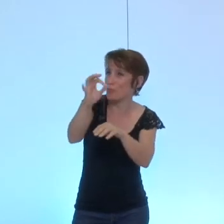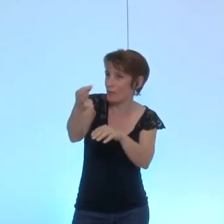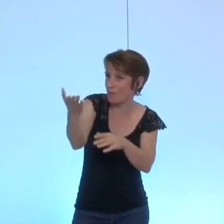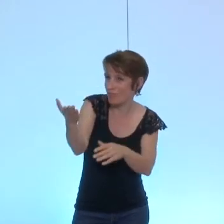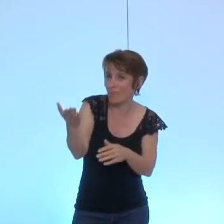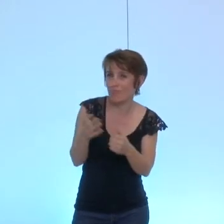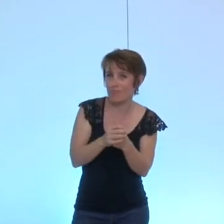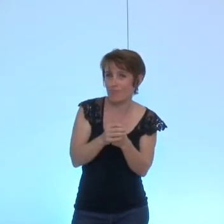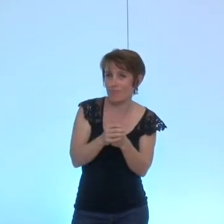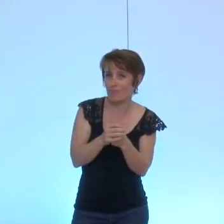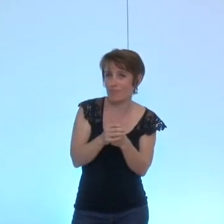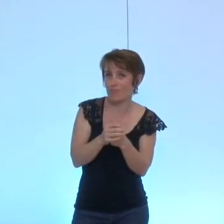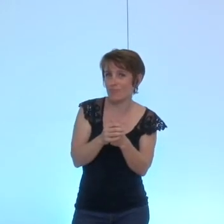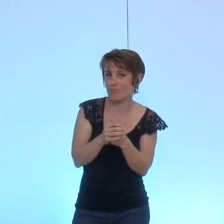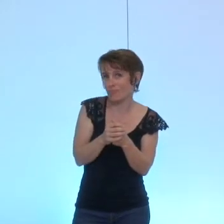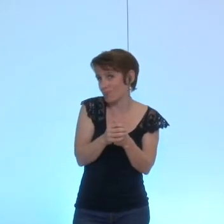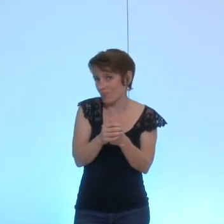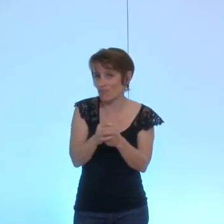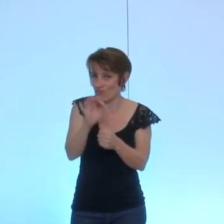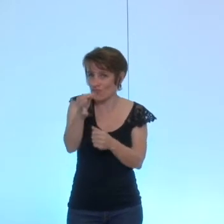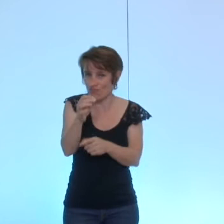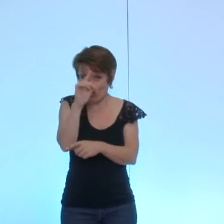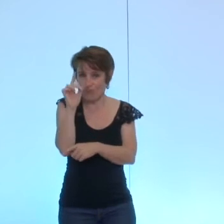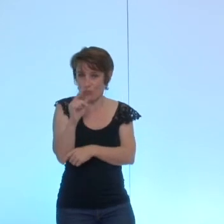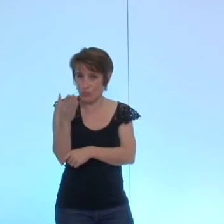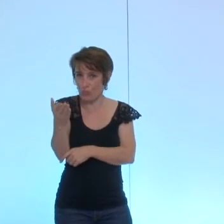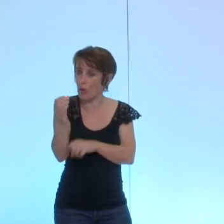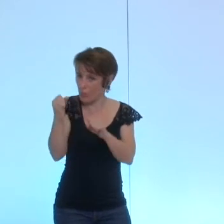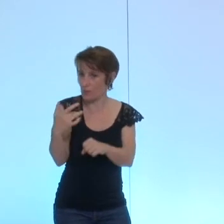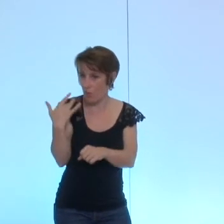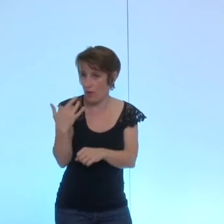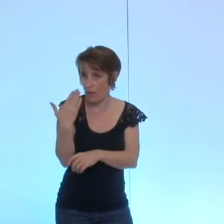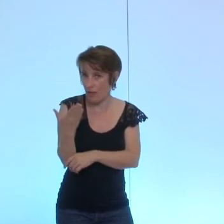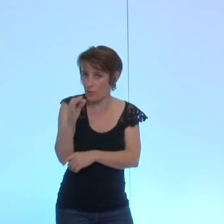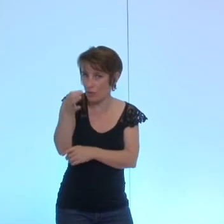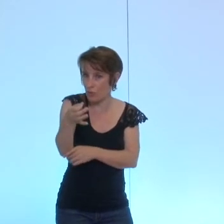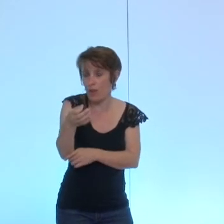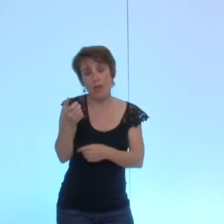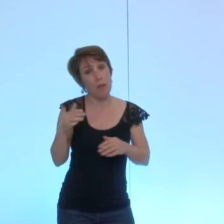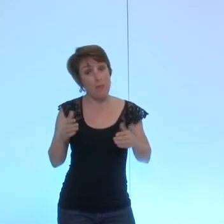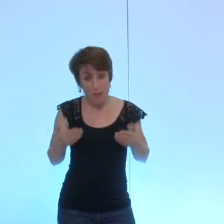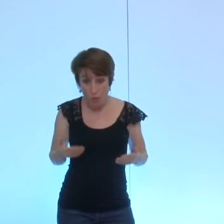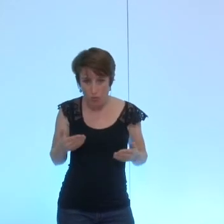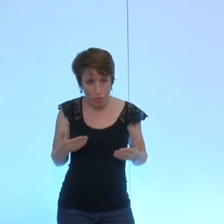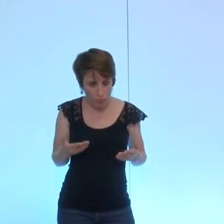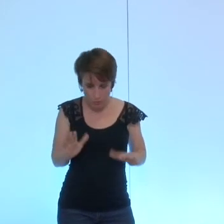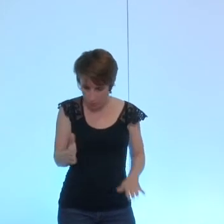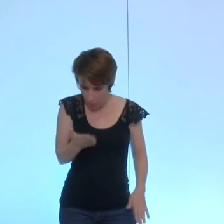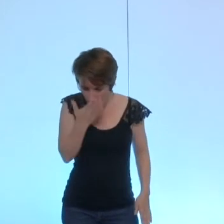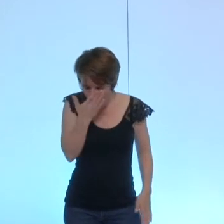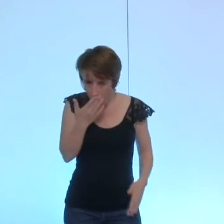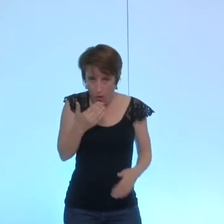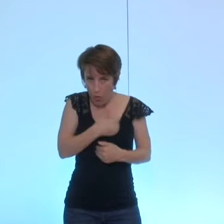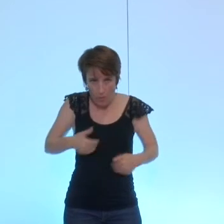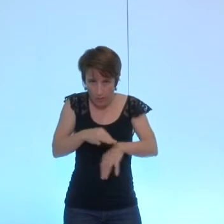effectivement un point sur lequel on regardera mais aujourd'hui ça me semble difficile de changer